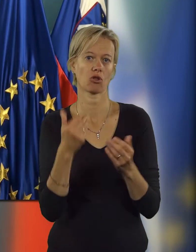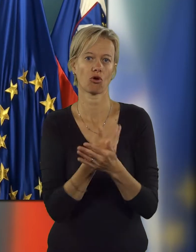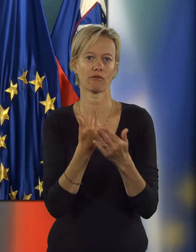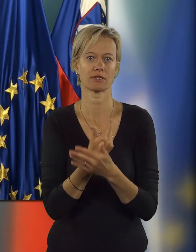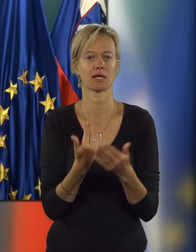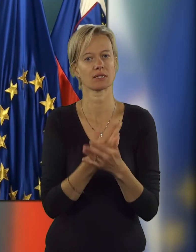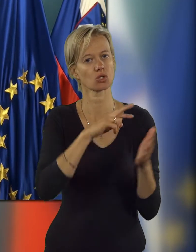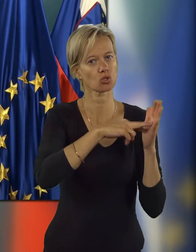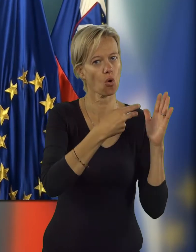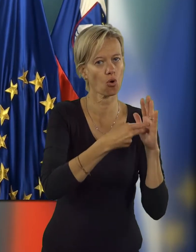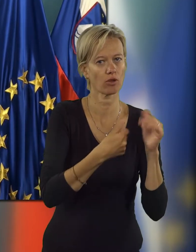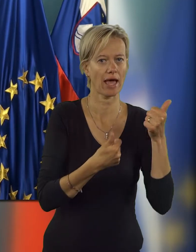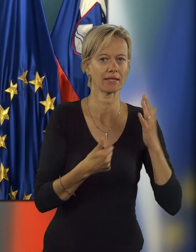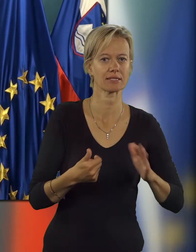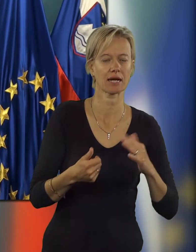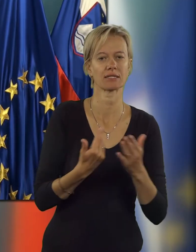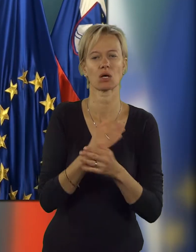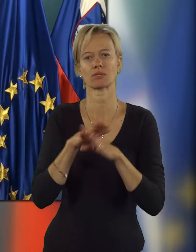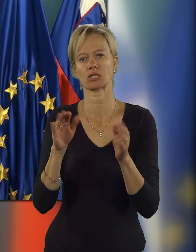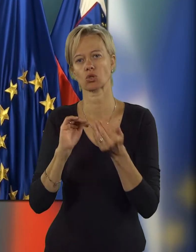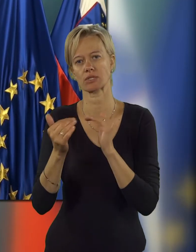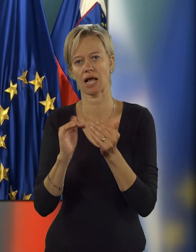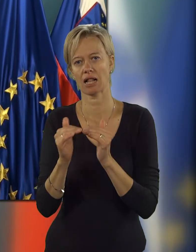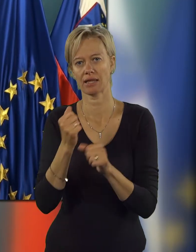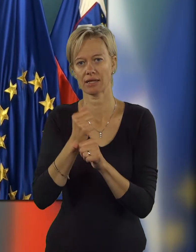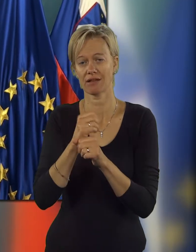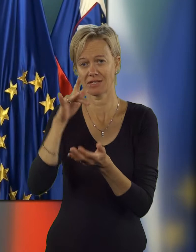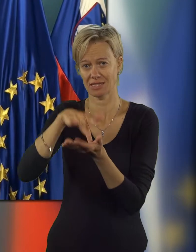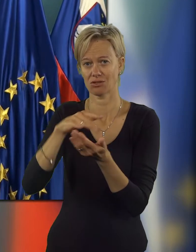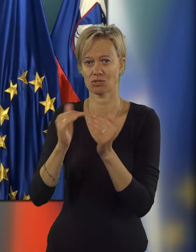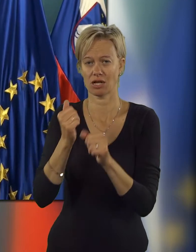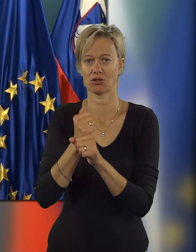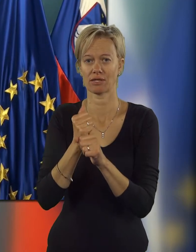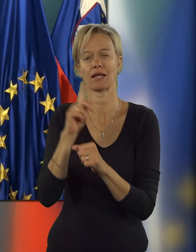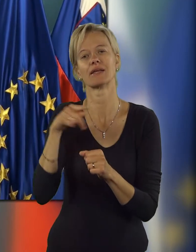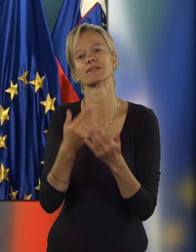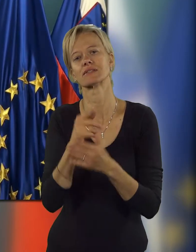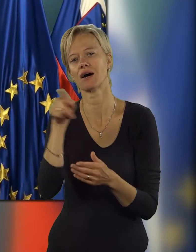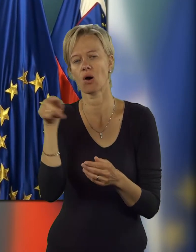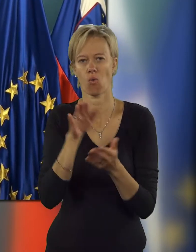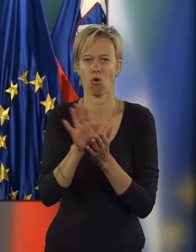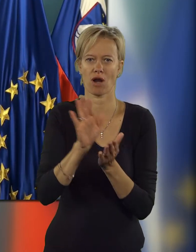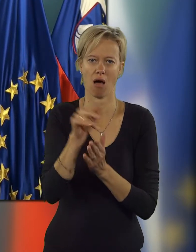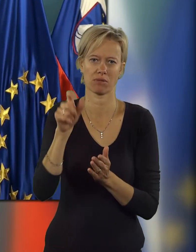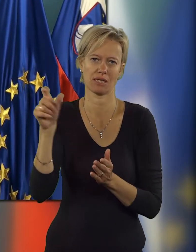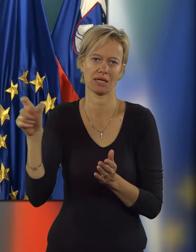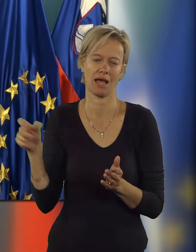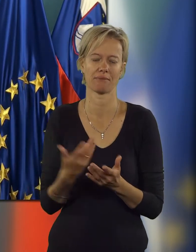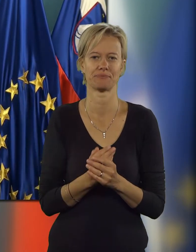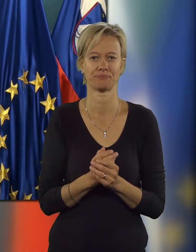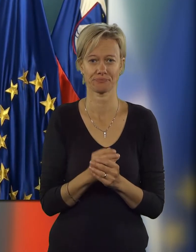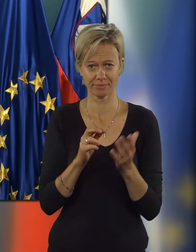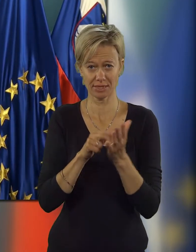novica tako za stroko na eni strani, za vse socialne delovce v centrih za socialne dele in pa predvsem za uporabnike in